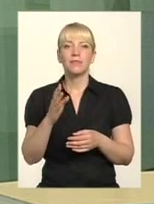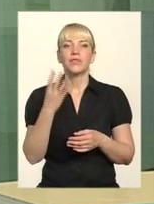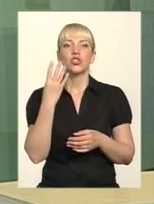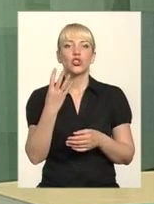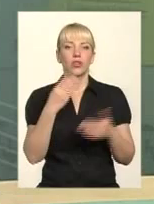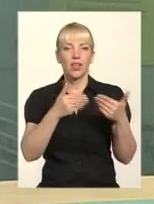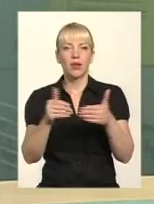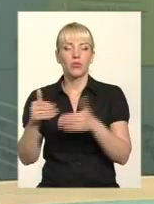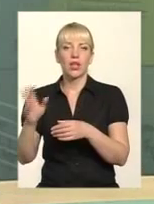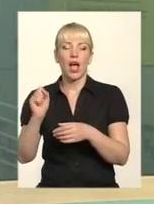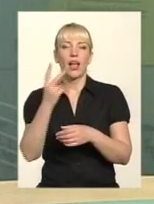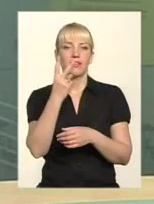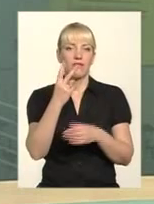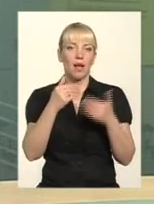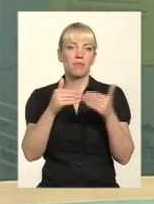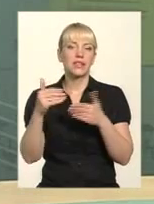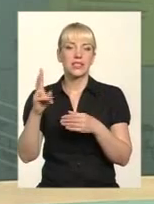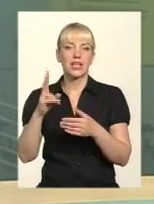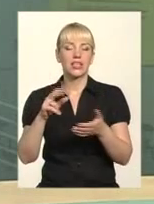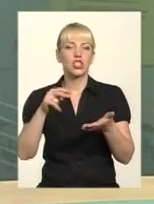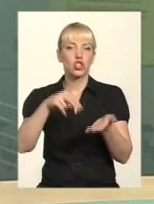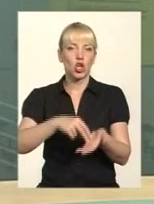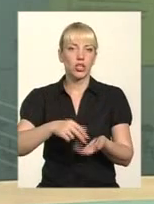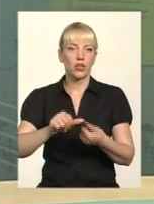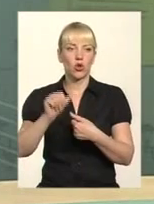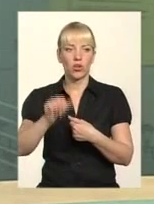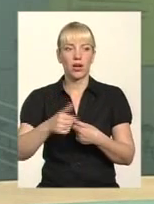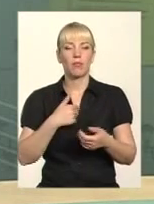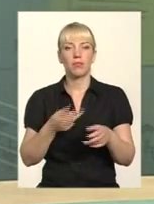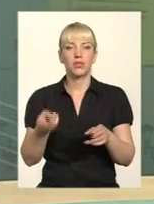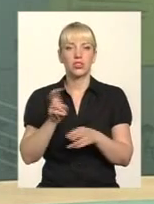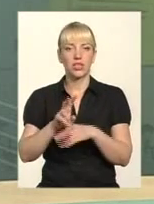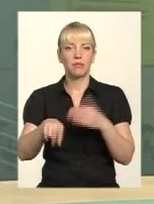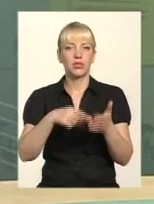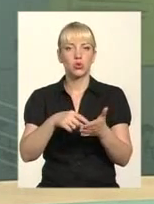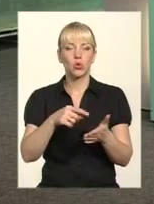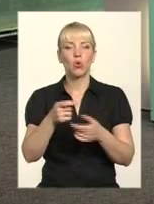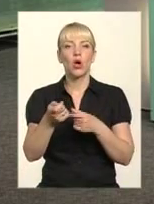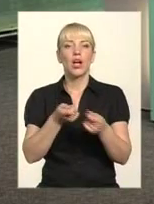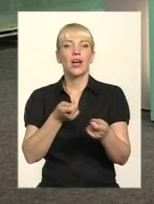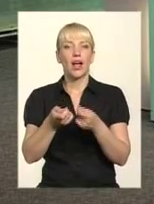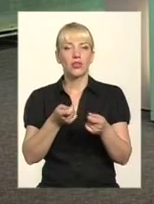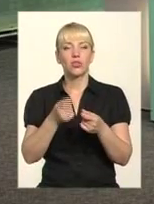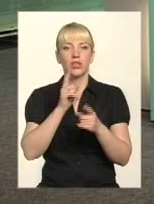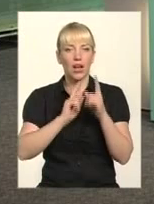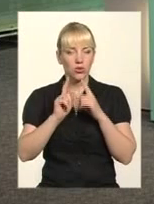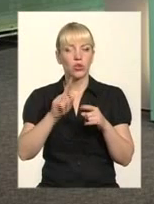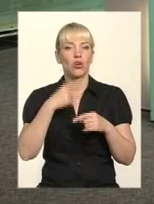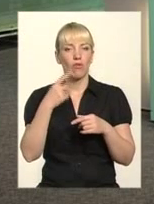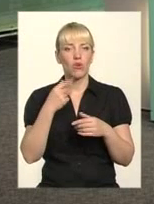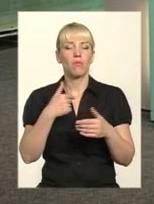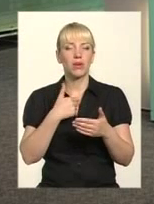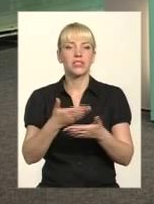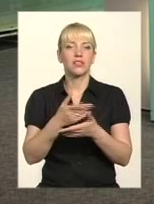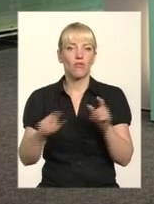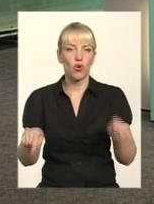окремо стоять. Прийшли до міської ради і кажемо, що ми створили ОСББ, ми хочемо, аби